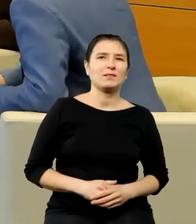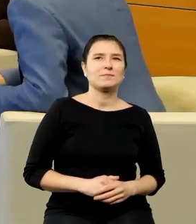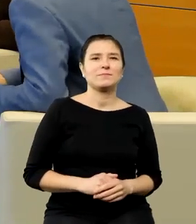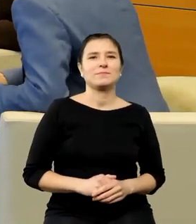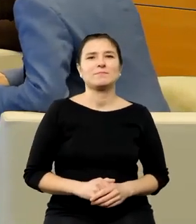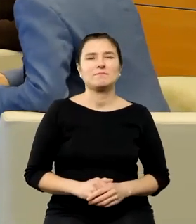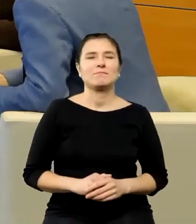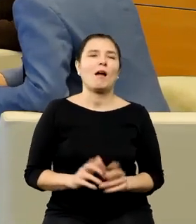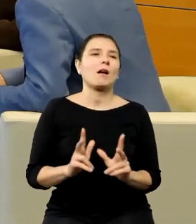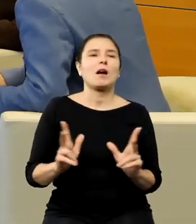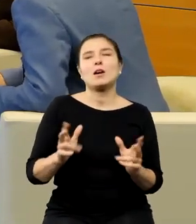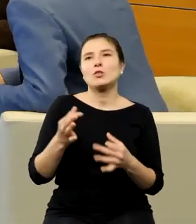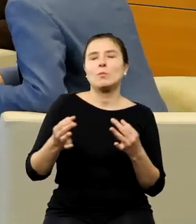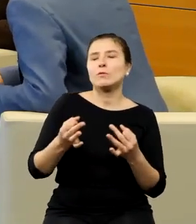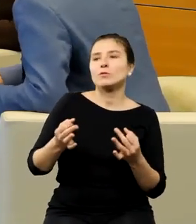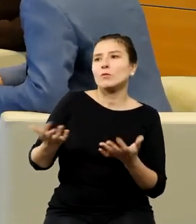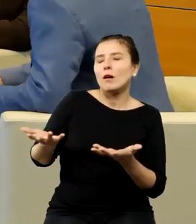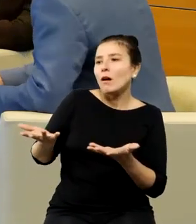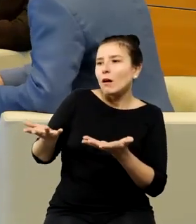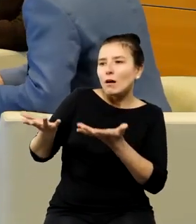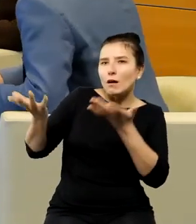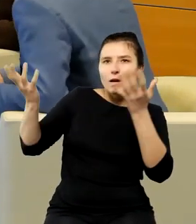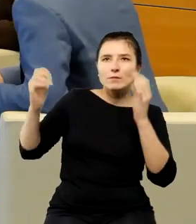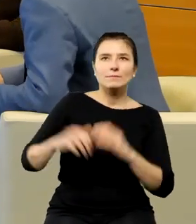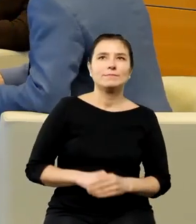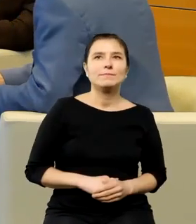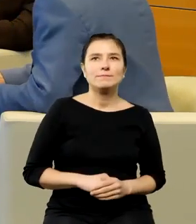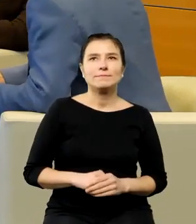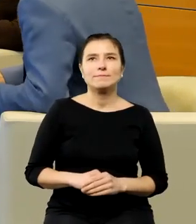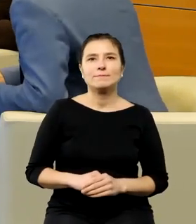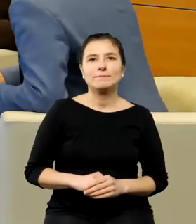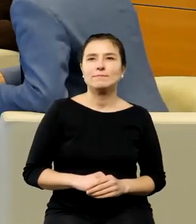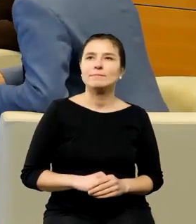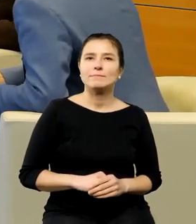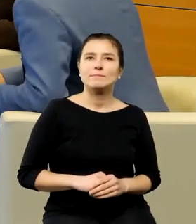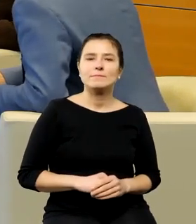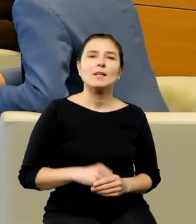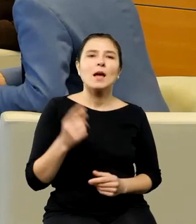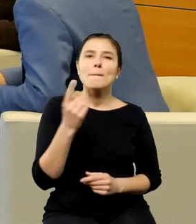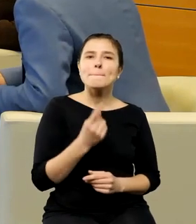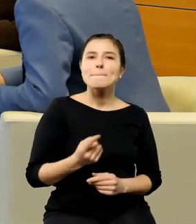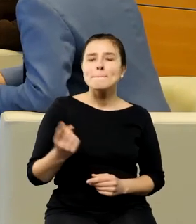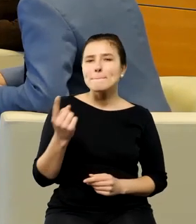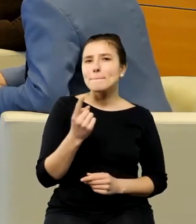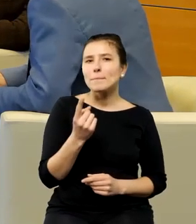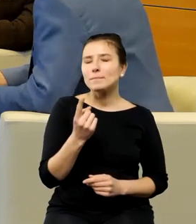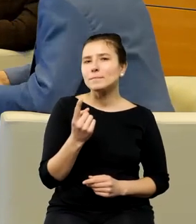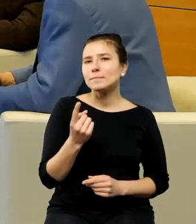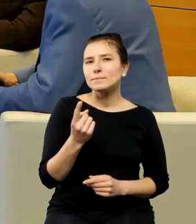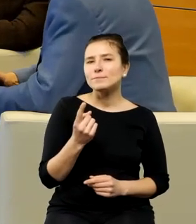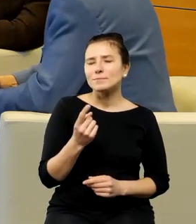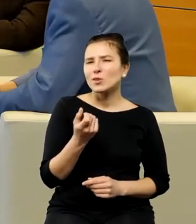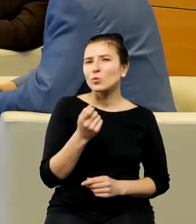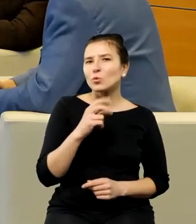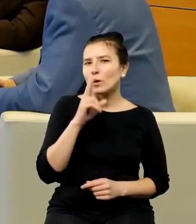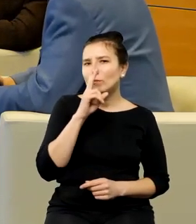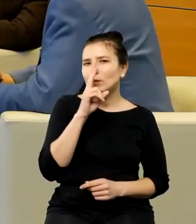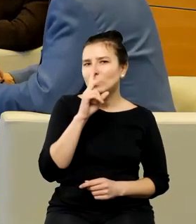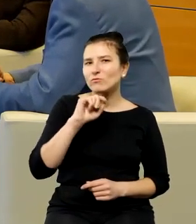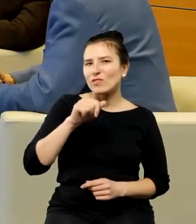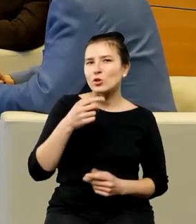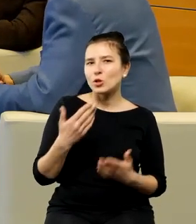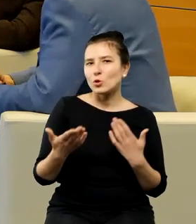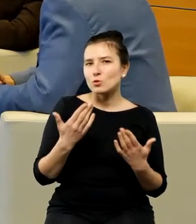każdą opowieść znaczy da się z tego wyjąć mistyczną opowieść myślę że to jest też co mam nadzieję tutaj troszeczkę widać w tej naszej rozmowie